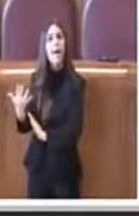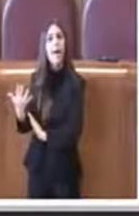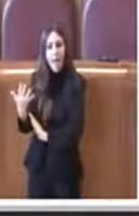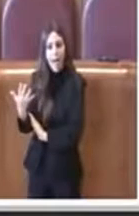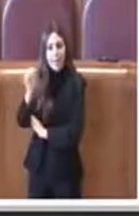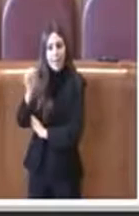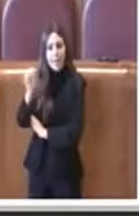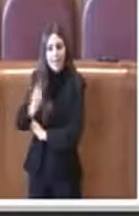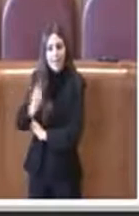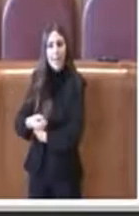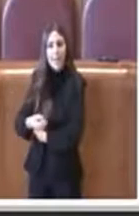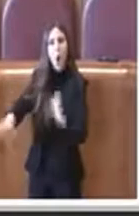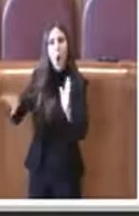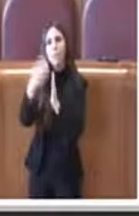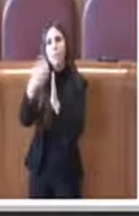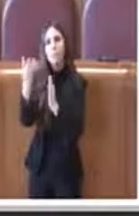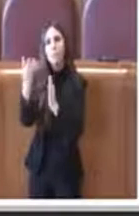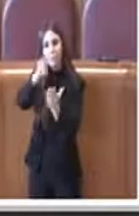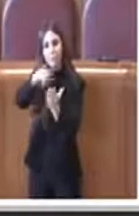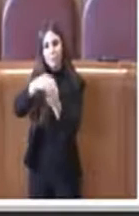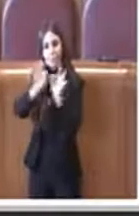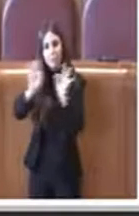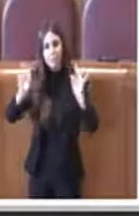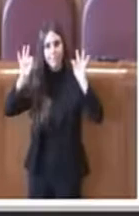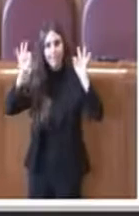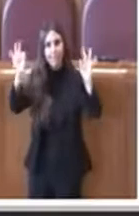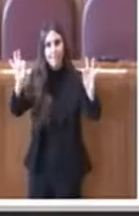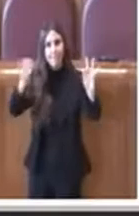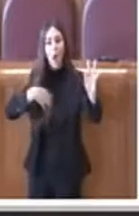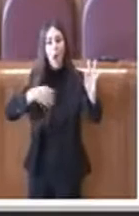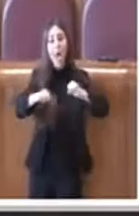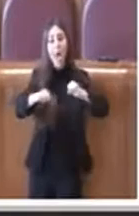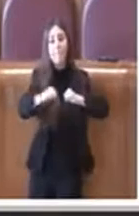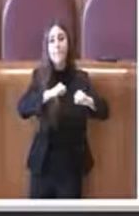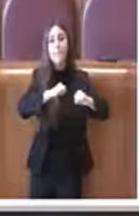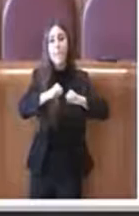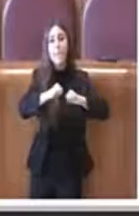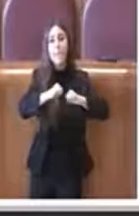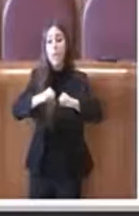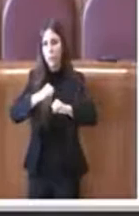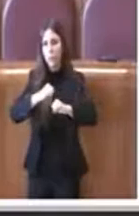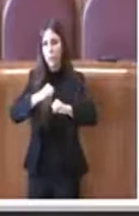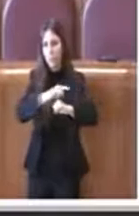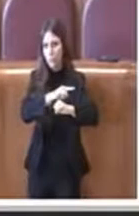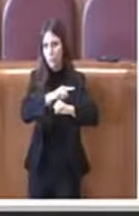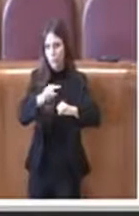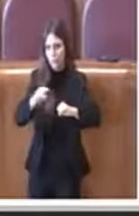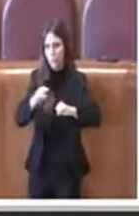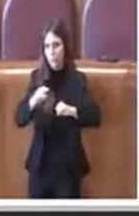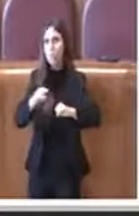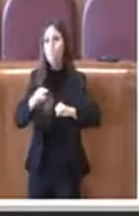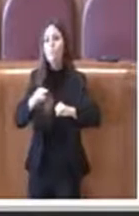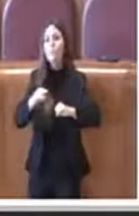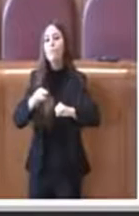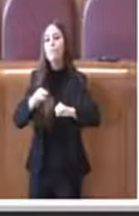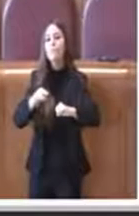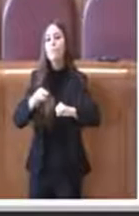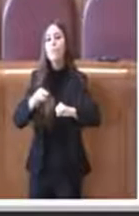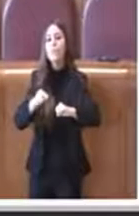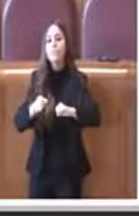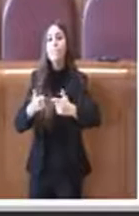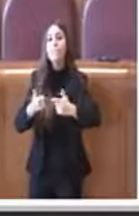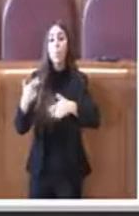5 lo leggo testualmente sono le amministrazioni che rilevano sulle società e ora